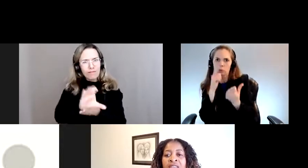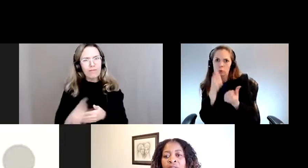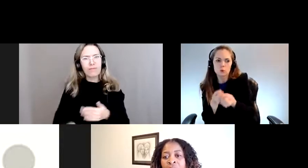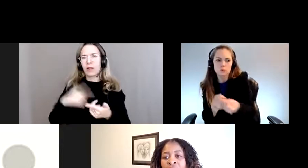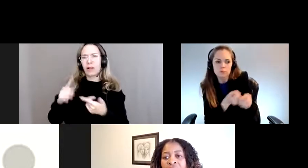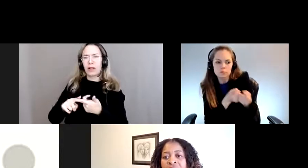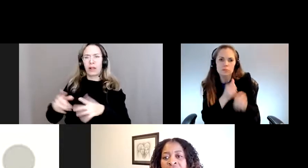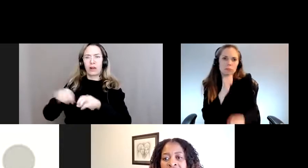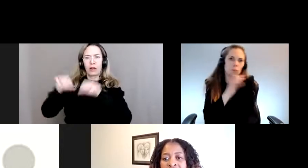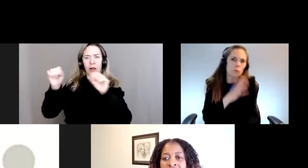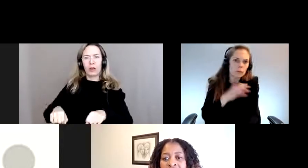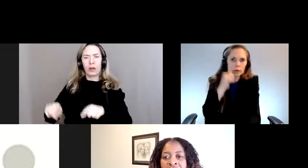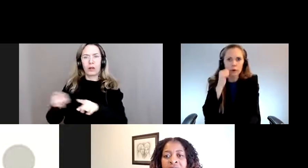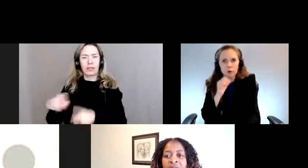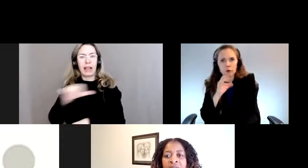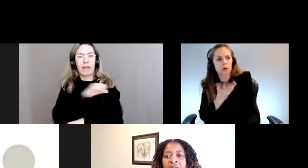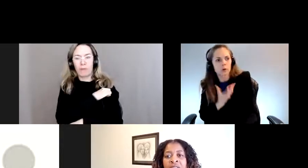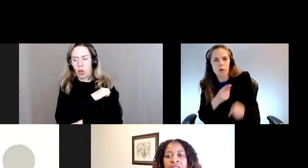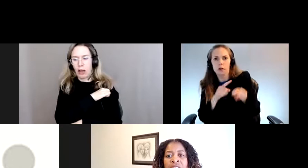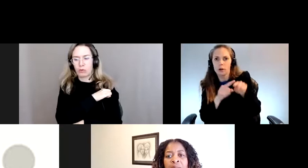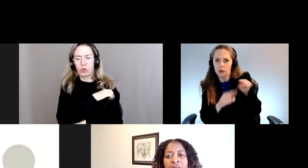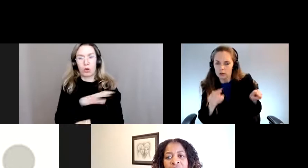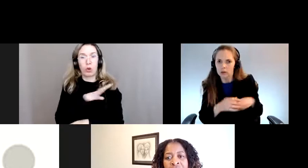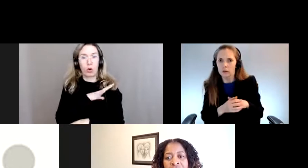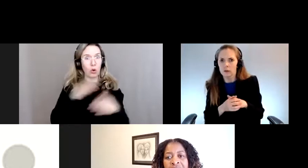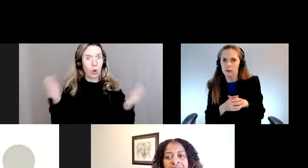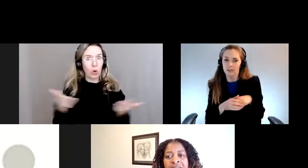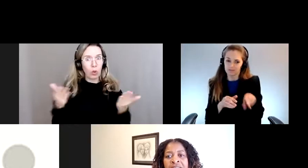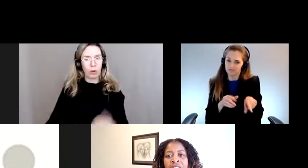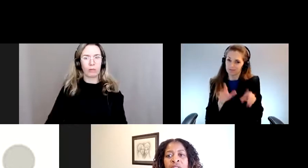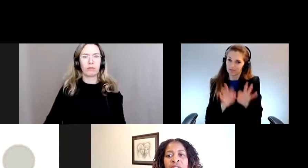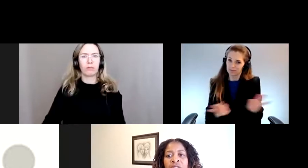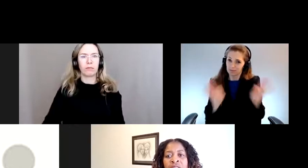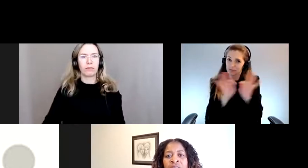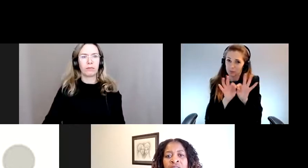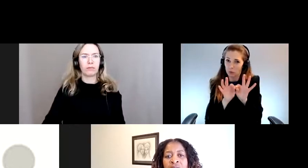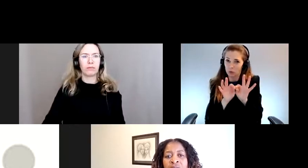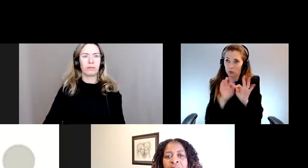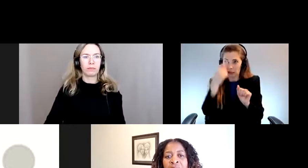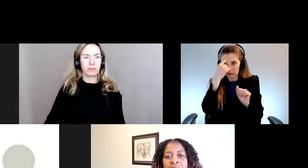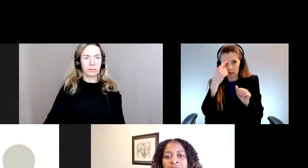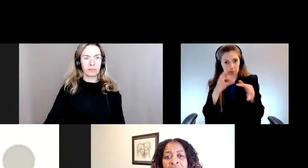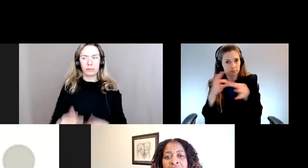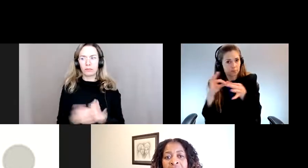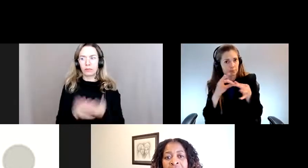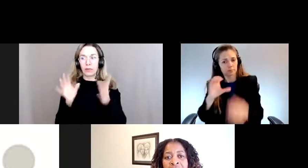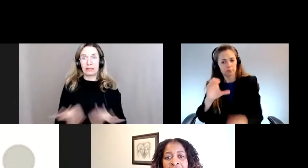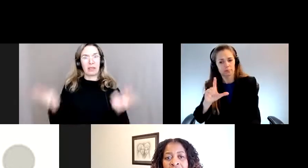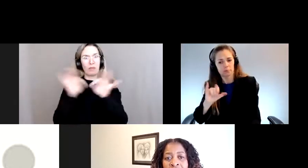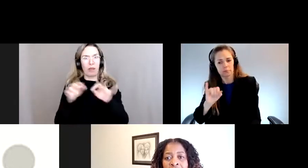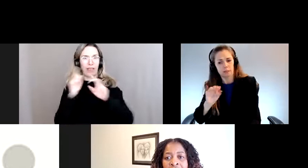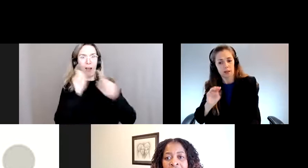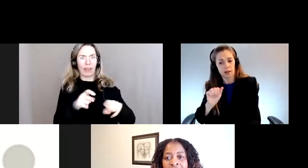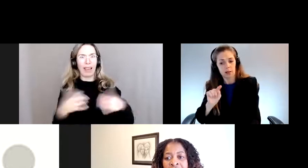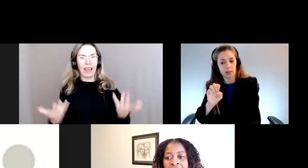systémiques, de la violence que nous observons. Et ces leçons sont importantes à considérer